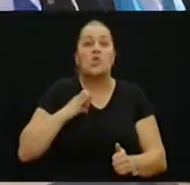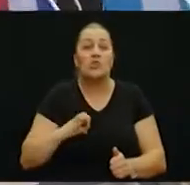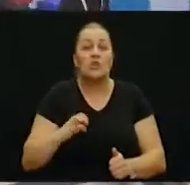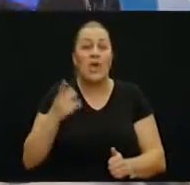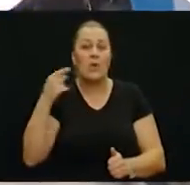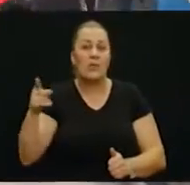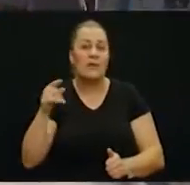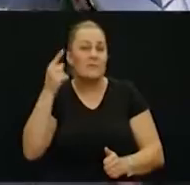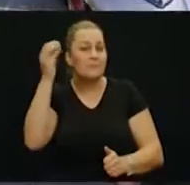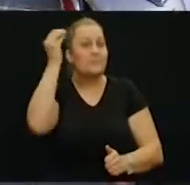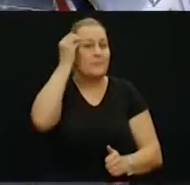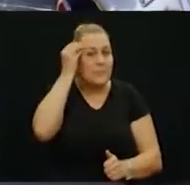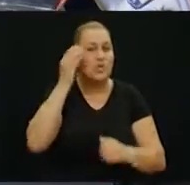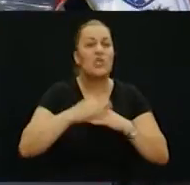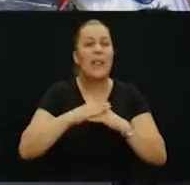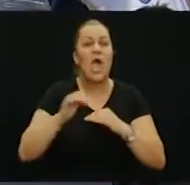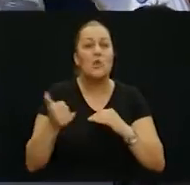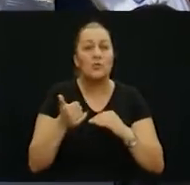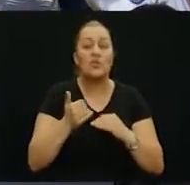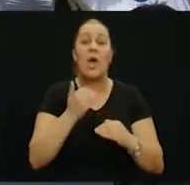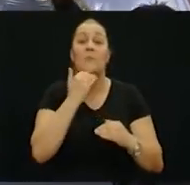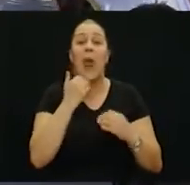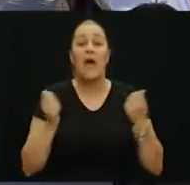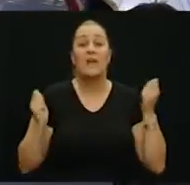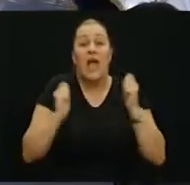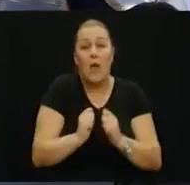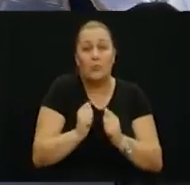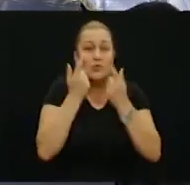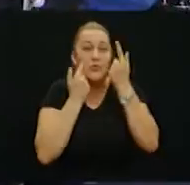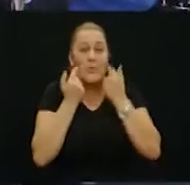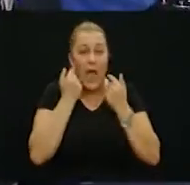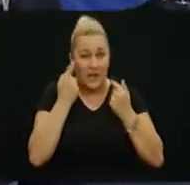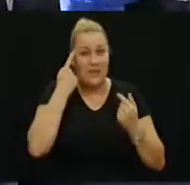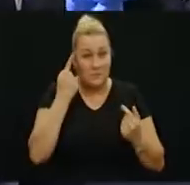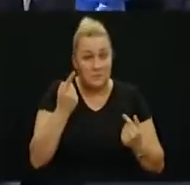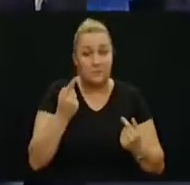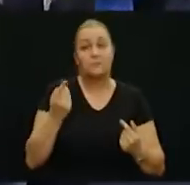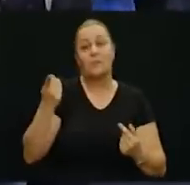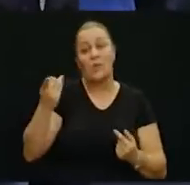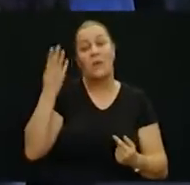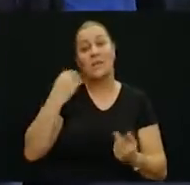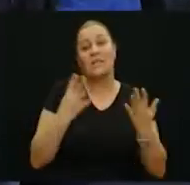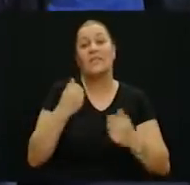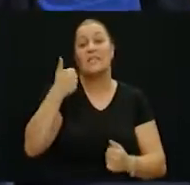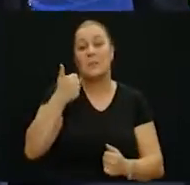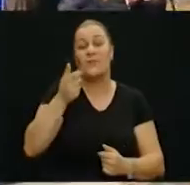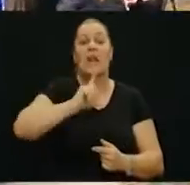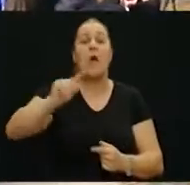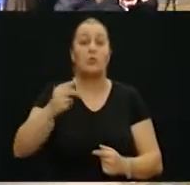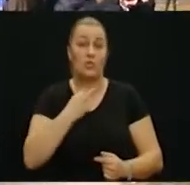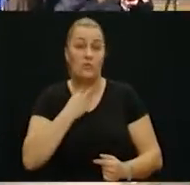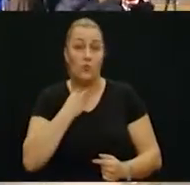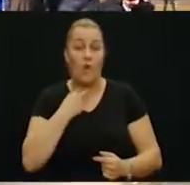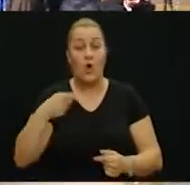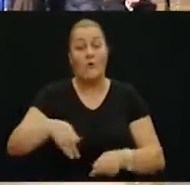Urić Vukovarke koja je ostala u sjećanju ka uplakane divočice u plavom kaputiću u koloni progranika koji nakon sloma obrane grada 1991. napuštaju